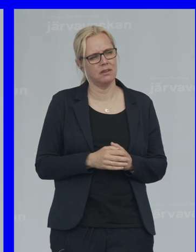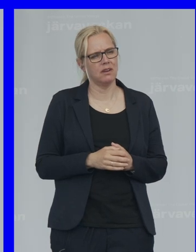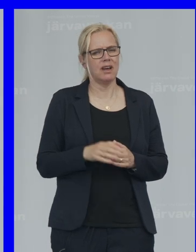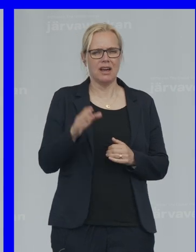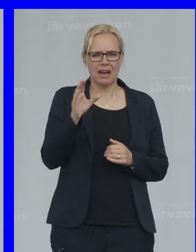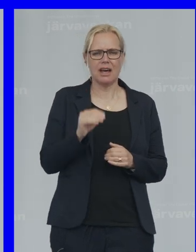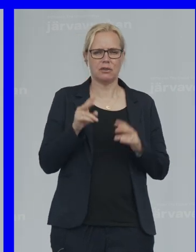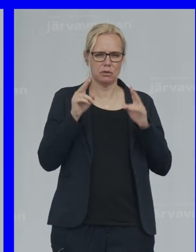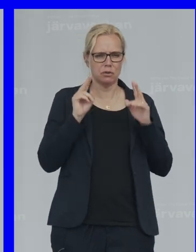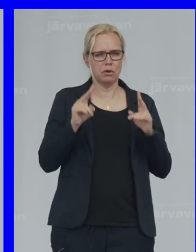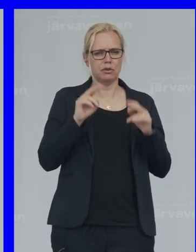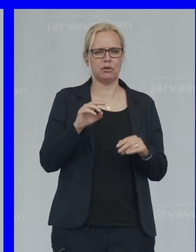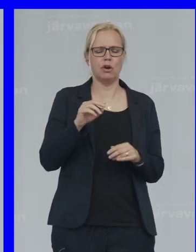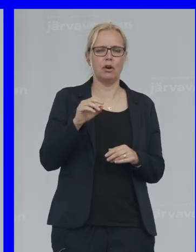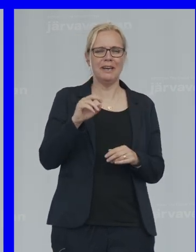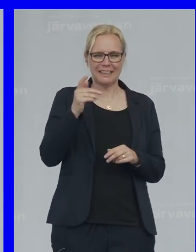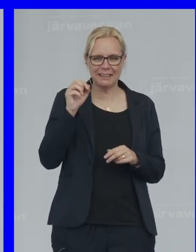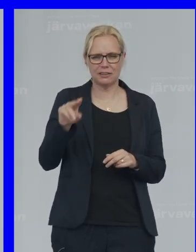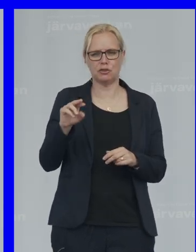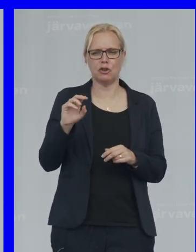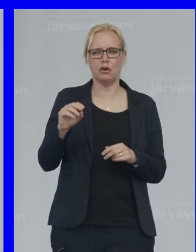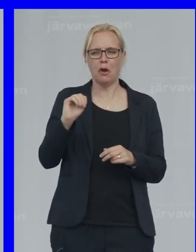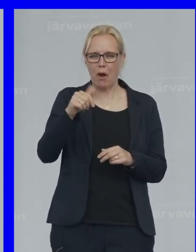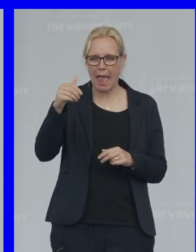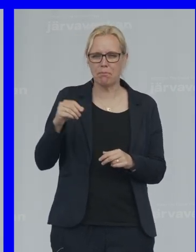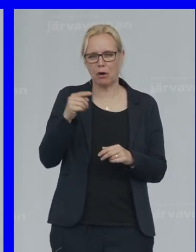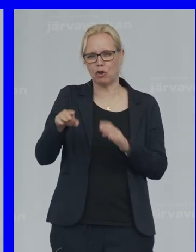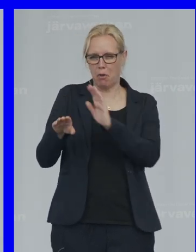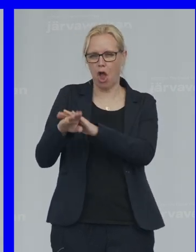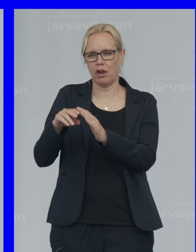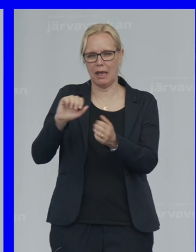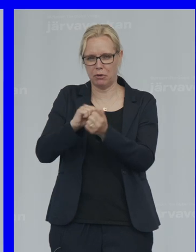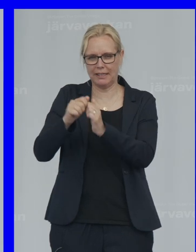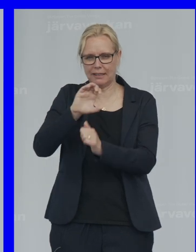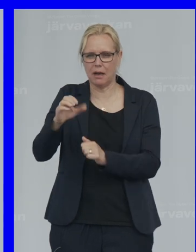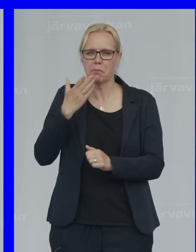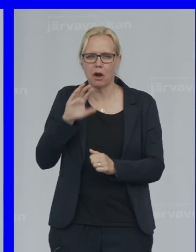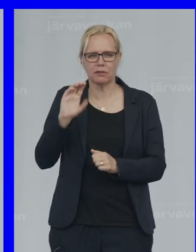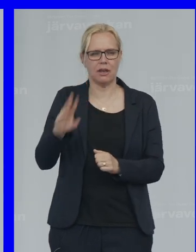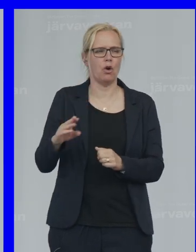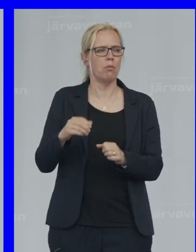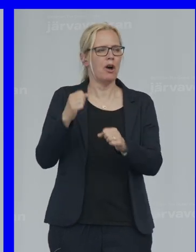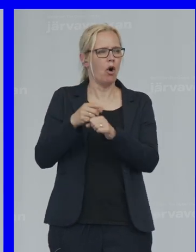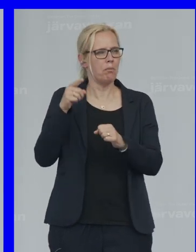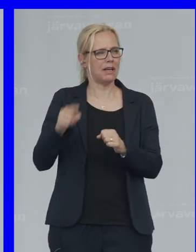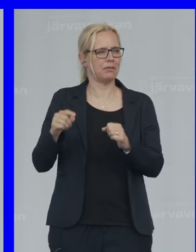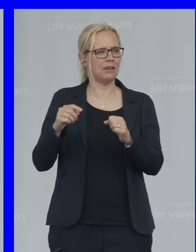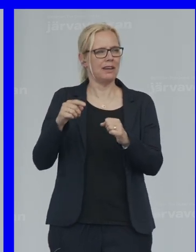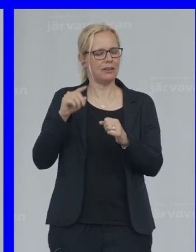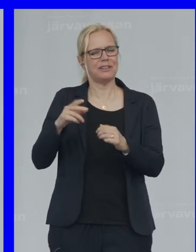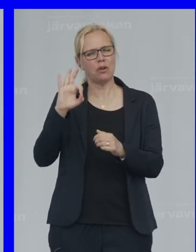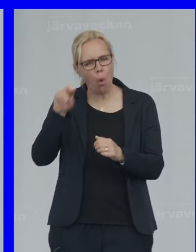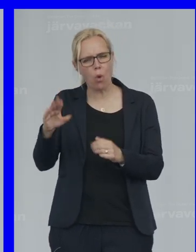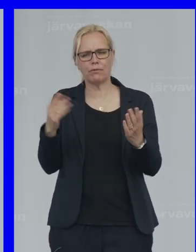som Ulf Kristersson Ebba Bush Och de andra Högerpolitikerna Prata om arbetslinjen Det är inget mindre Än ett hån Och det är